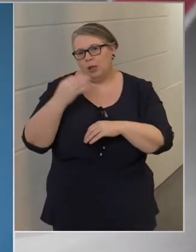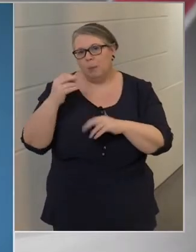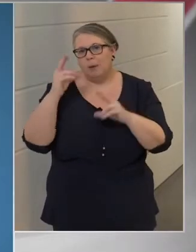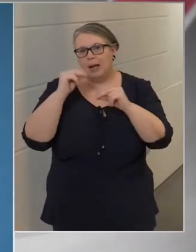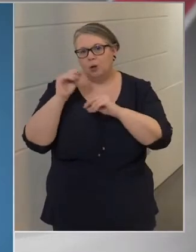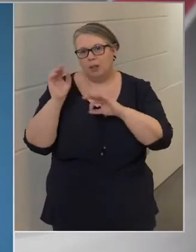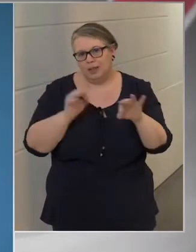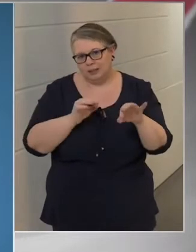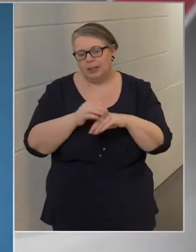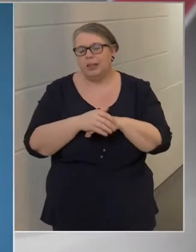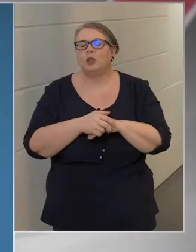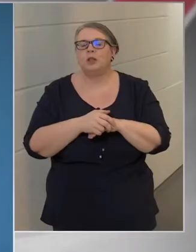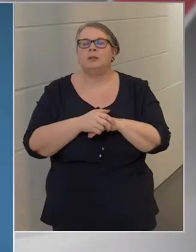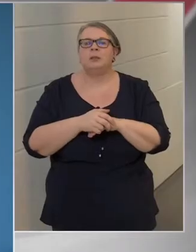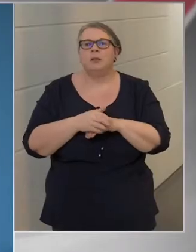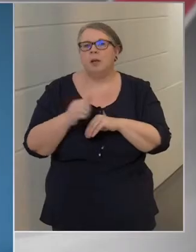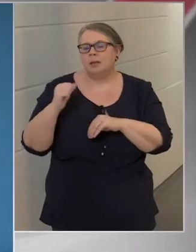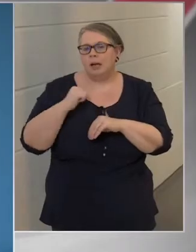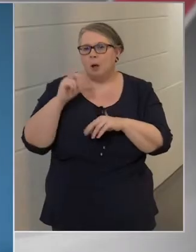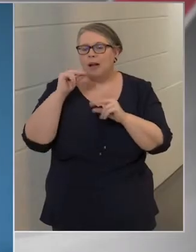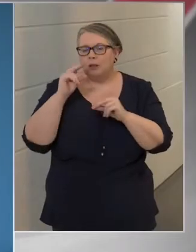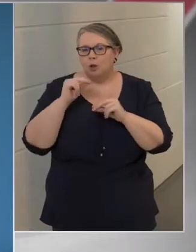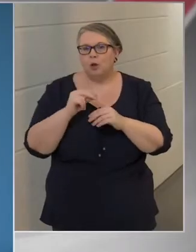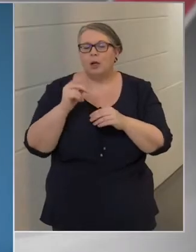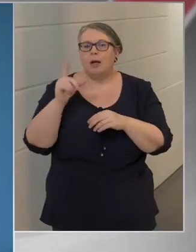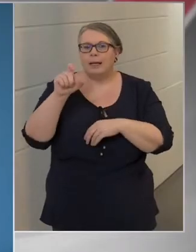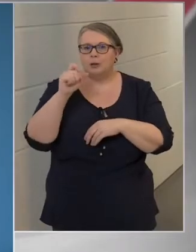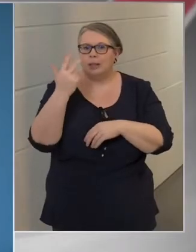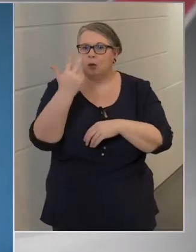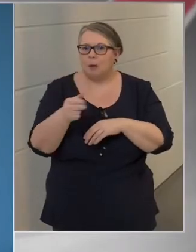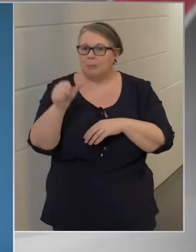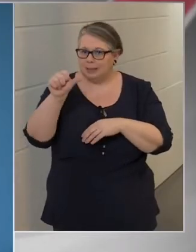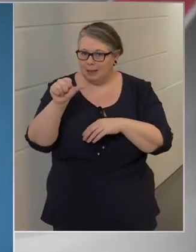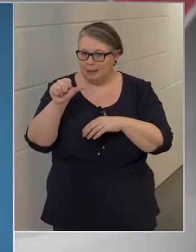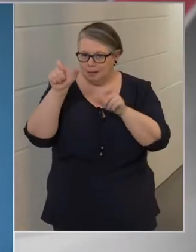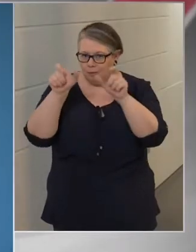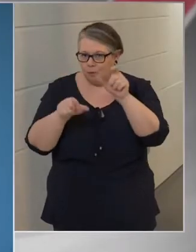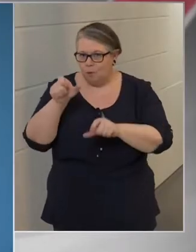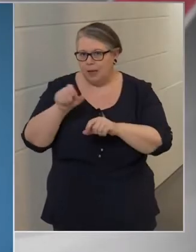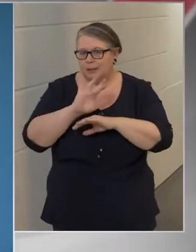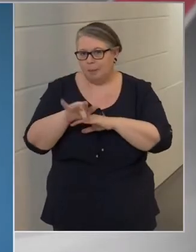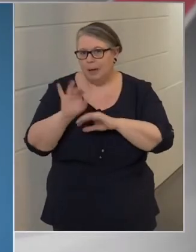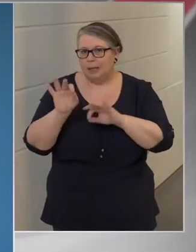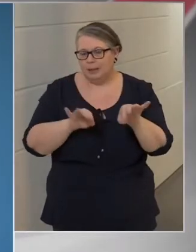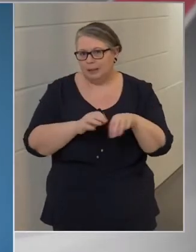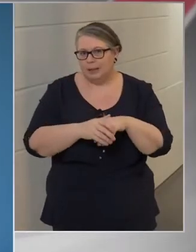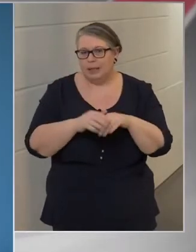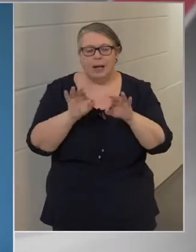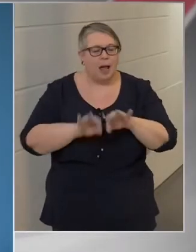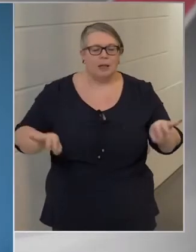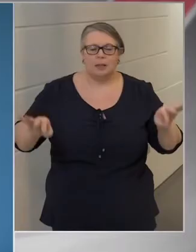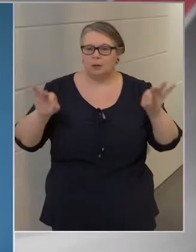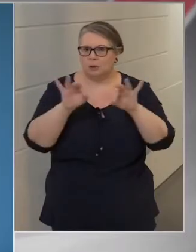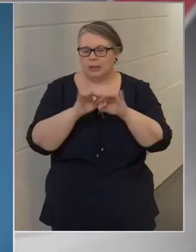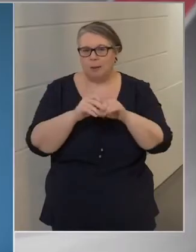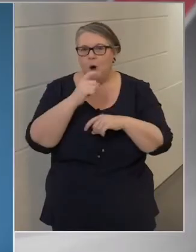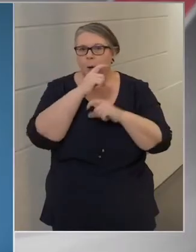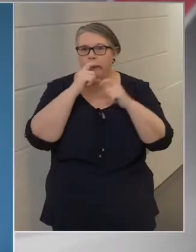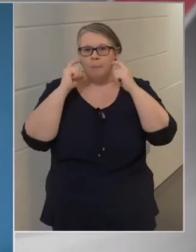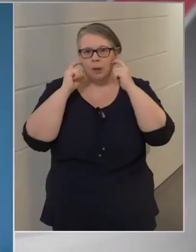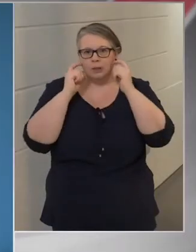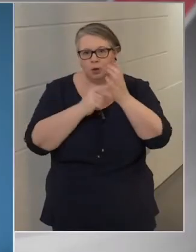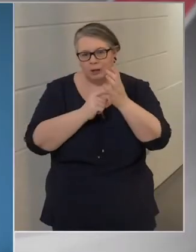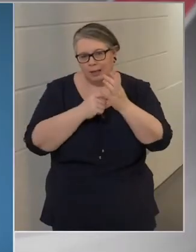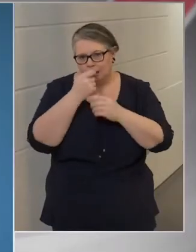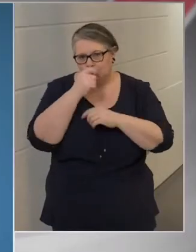rendőri intézkedéseit. Tegnap a rendőrök 231 emberrel szemben intézkedtek országszerte a maszkviselési